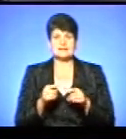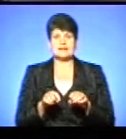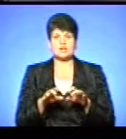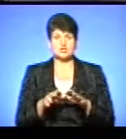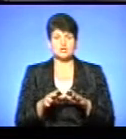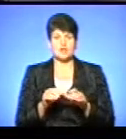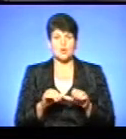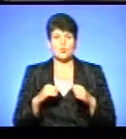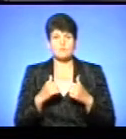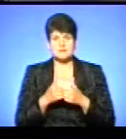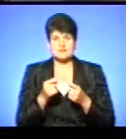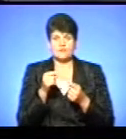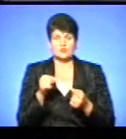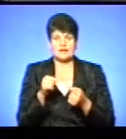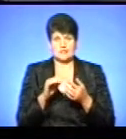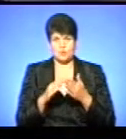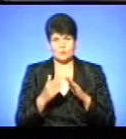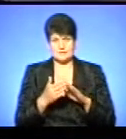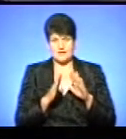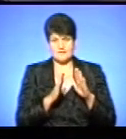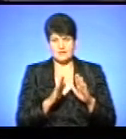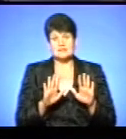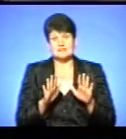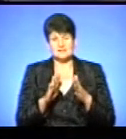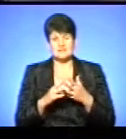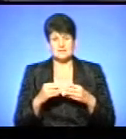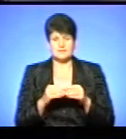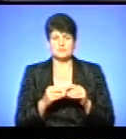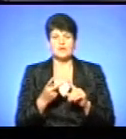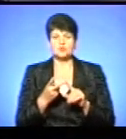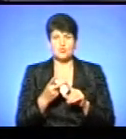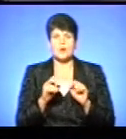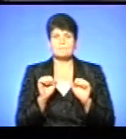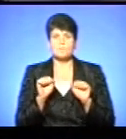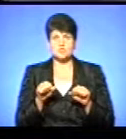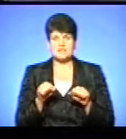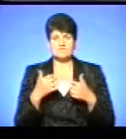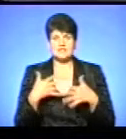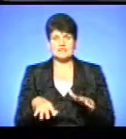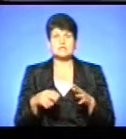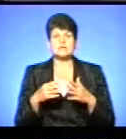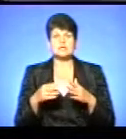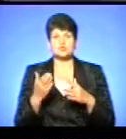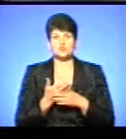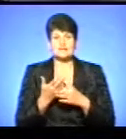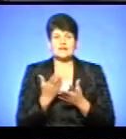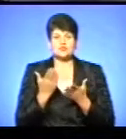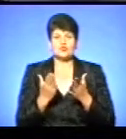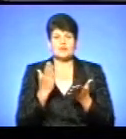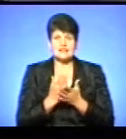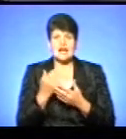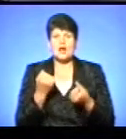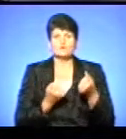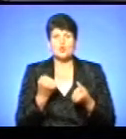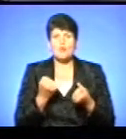конкретних обставинах, що склалися в сім'ї. Друга така можливість втратити субсидії – це якщо є автомобіль, і